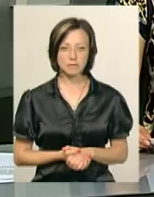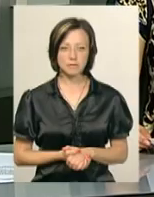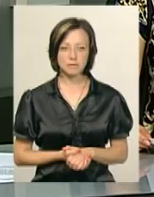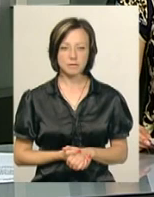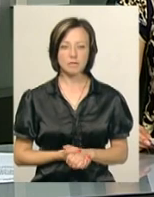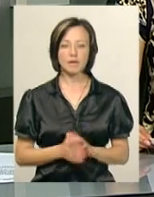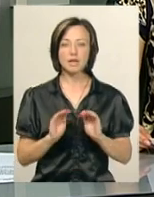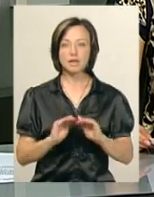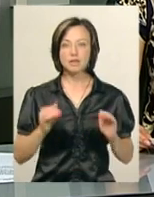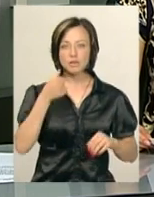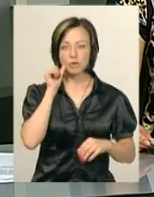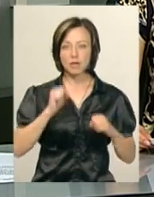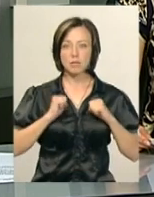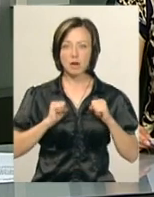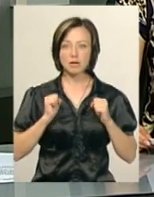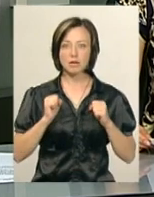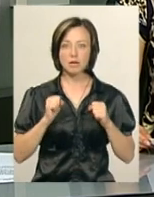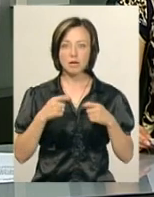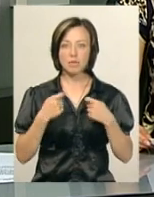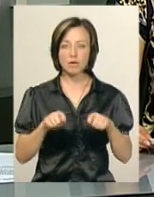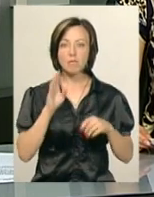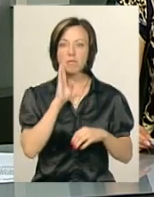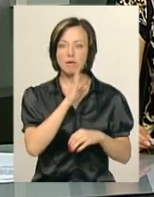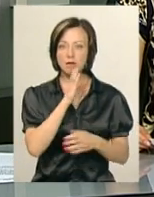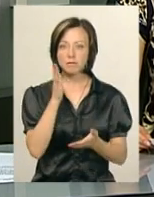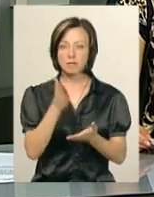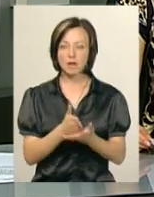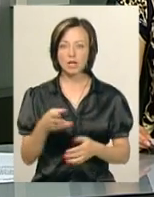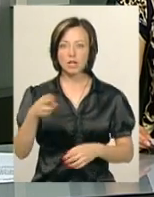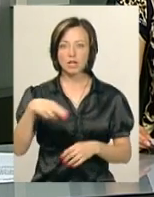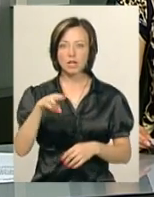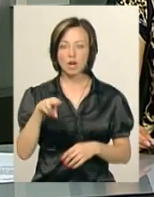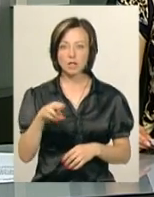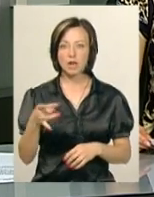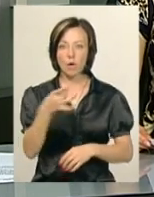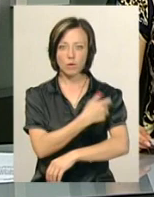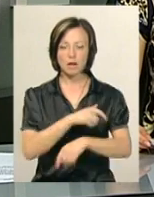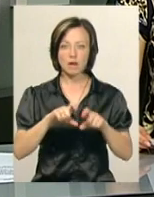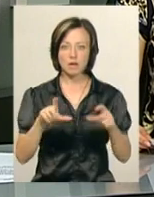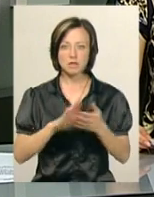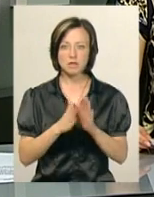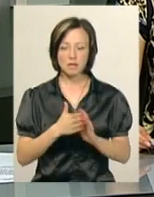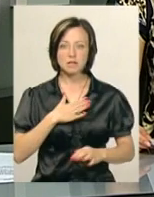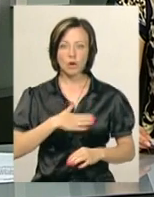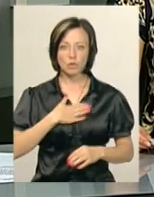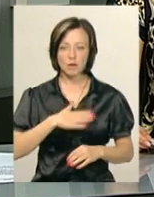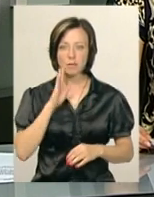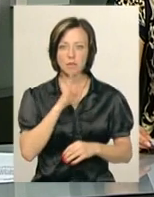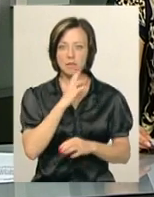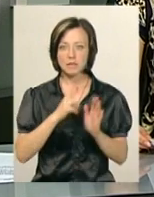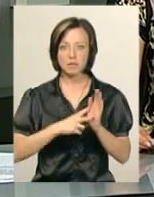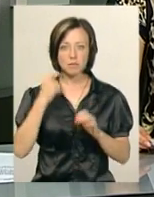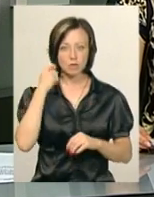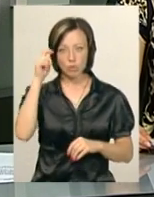Діти, яких вчора намагалася продати власне мати, перебувають у Дерожнянській районній лікарні. Їхній стан задовільний. Мама ж 7